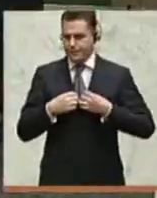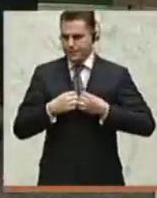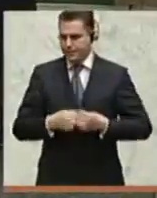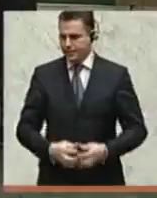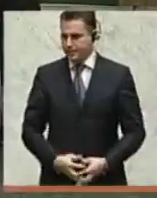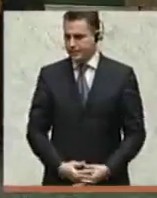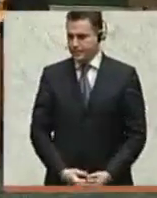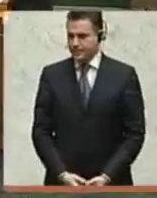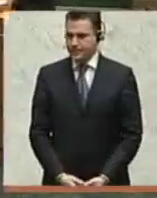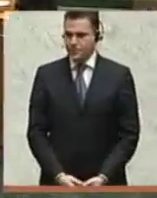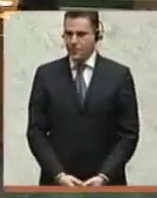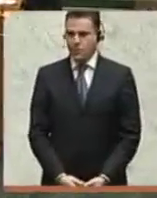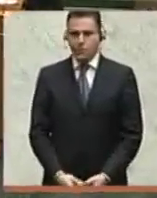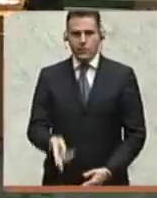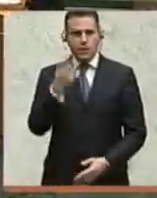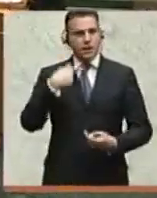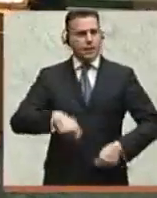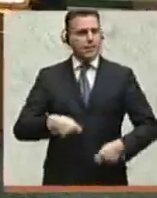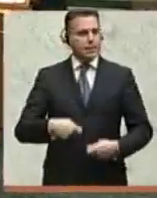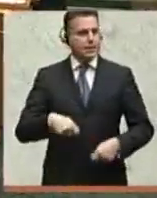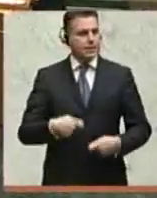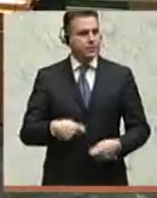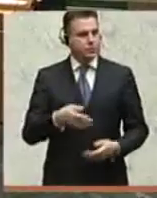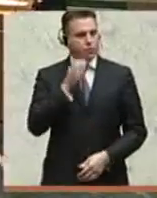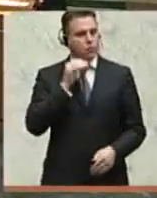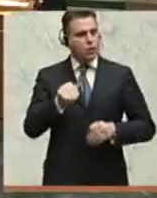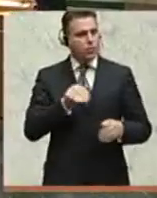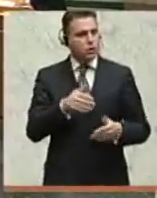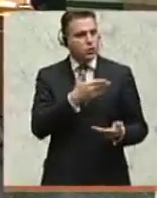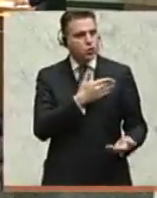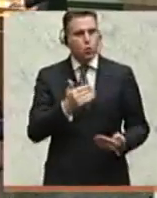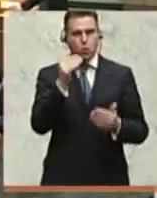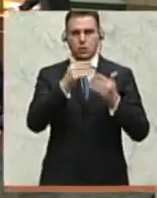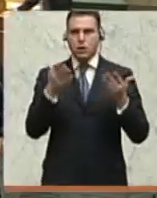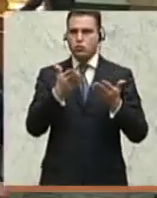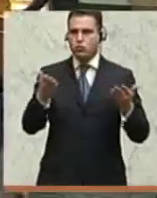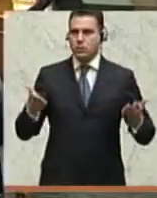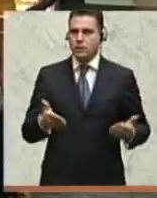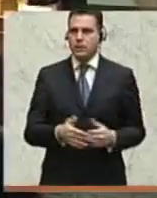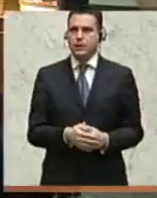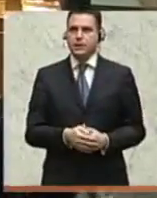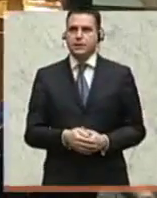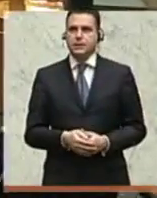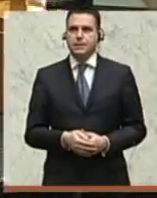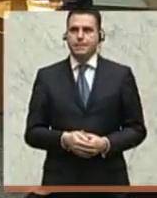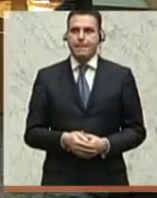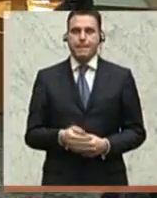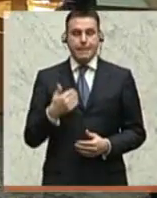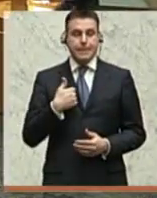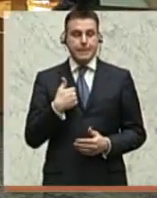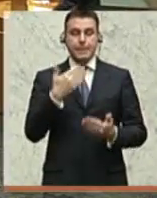liege aber darin, dass das Schulsystem politisch zwischen Rot und Schwarz und im Fall Kärnten auch mit der FPÖ aufgeteilt